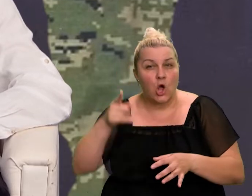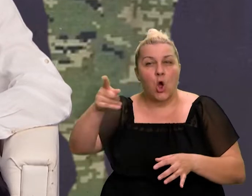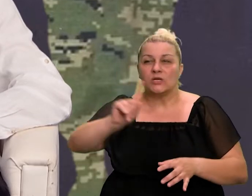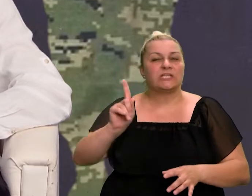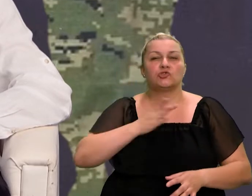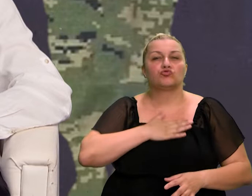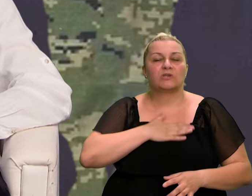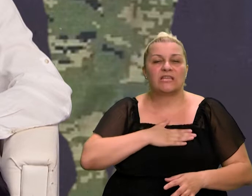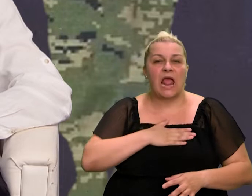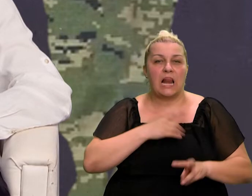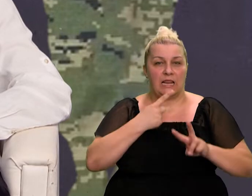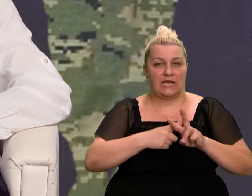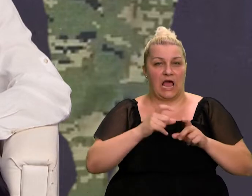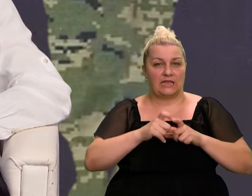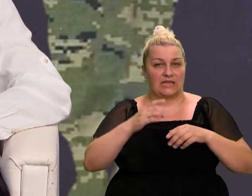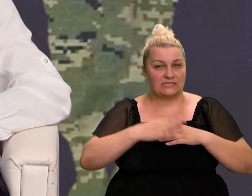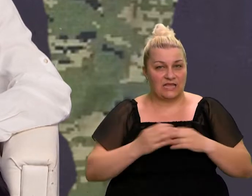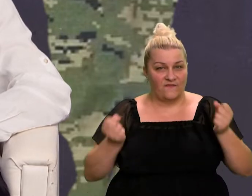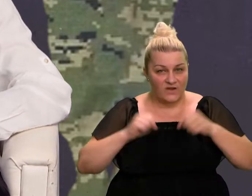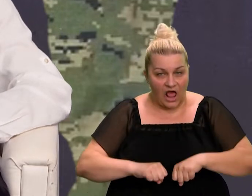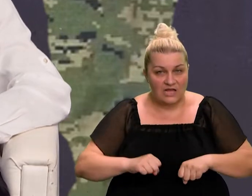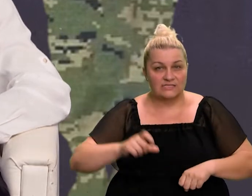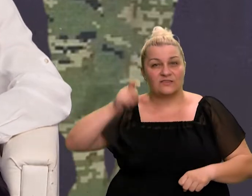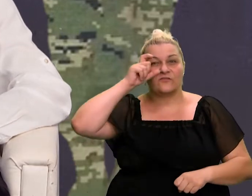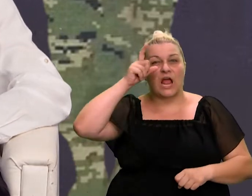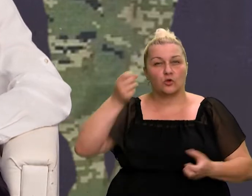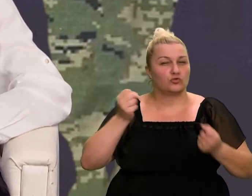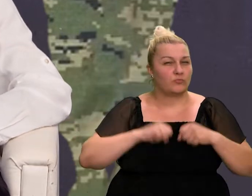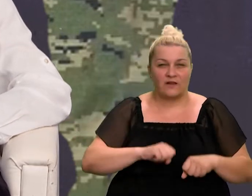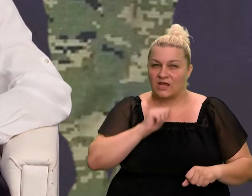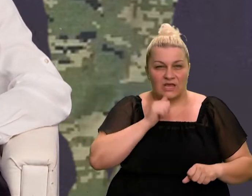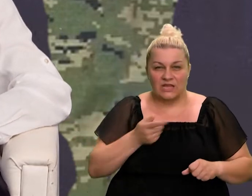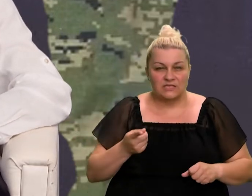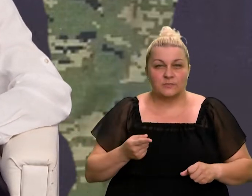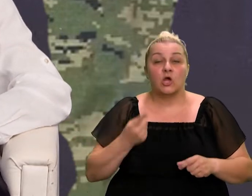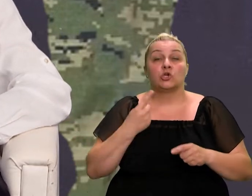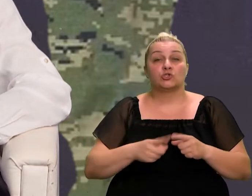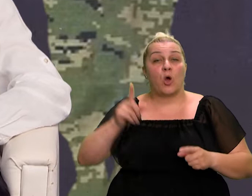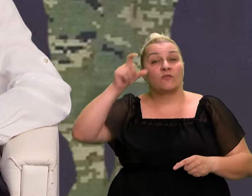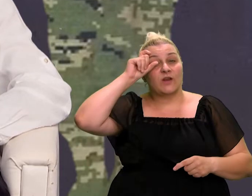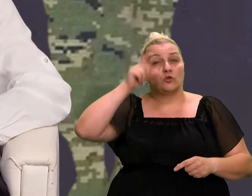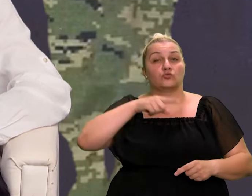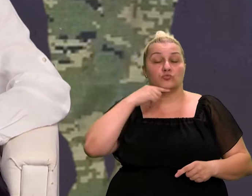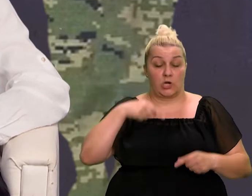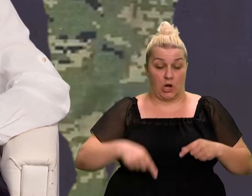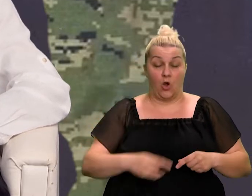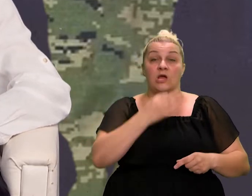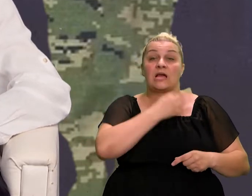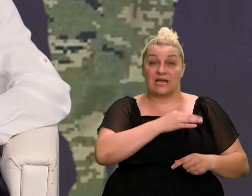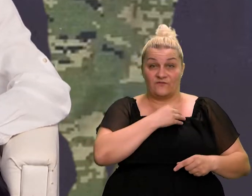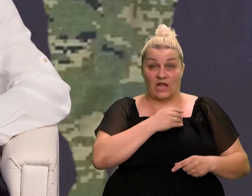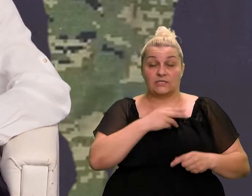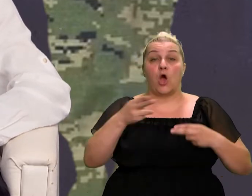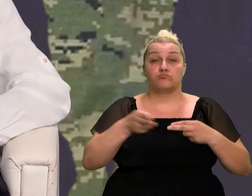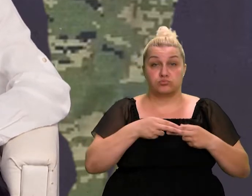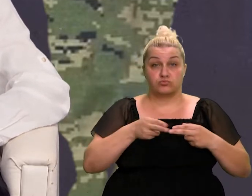dolazak HDZ-a, doktora Franje Tuđmana Ćelog države, je li on je odmah rekao Hrvatska će biti po mjeri Hrvatskog čovjeka i ono što ste vi